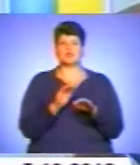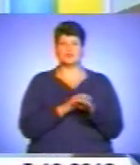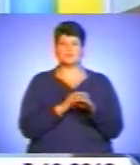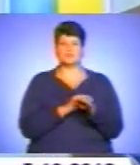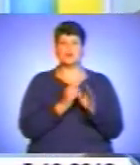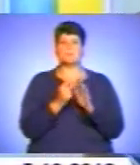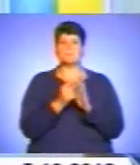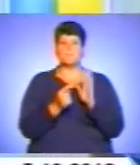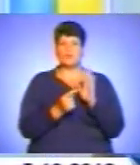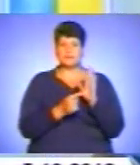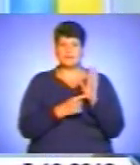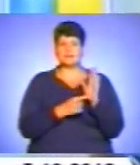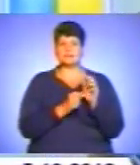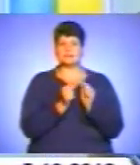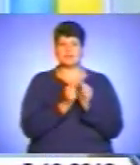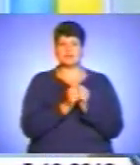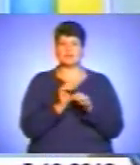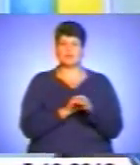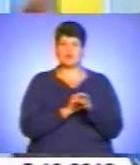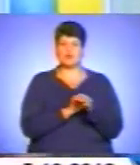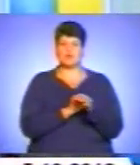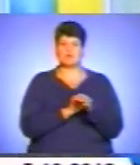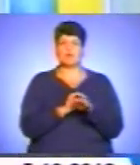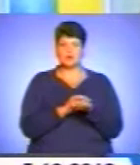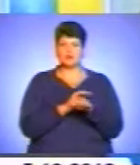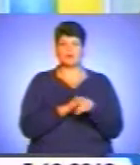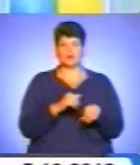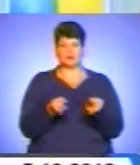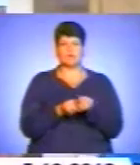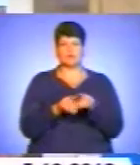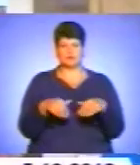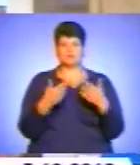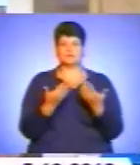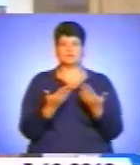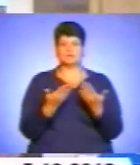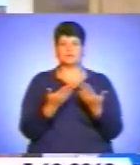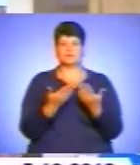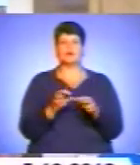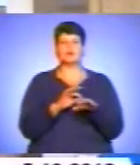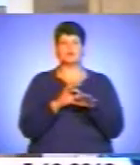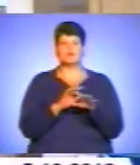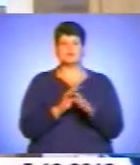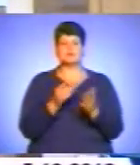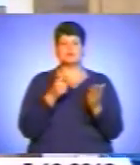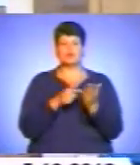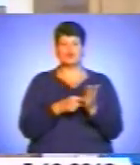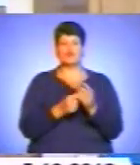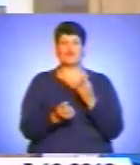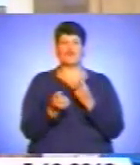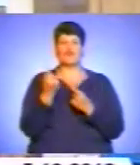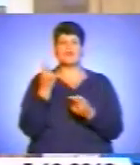поділися з ближнім добром, і добро тобі також прийде. Проводиться з метою виявлення